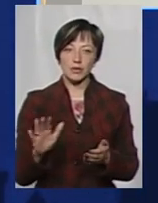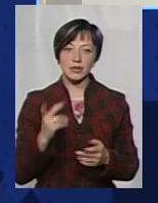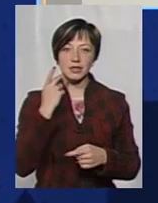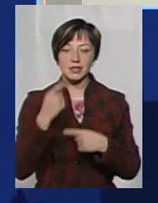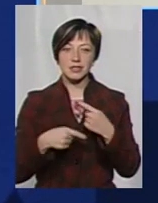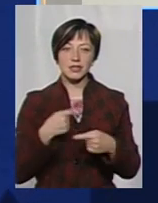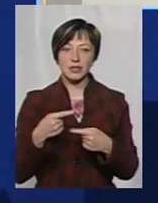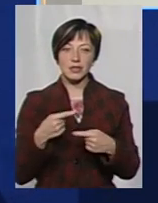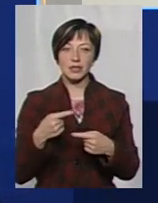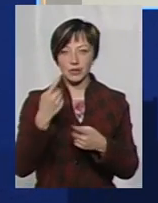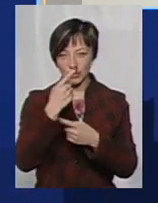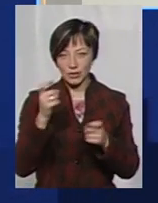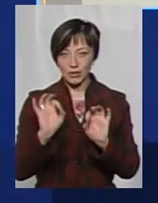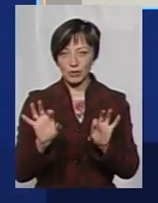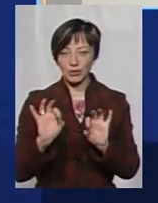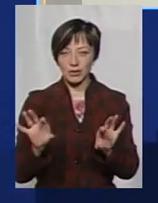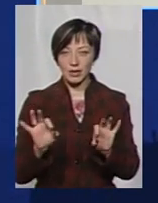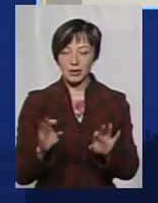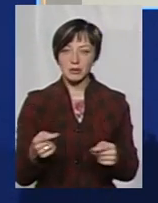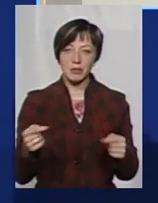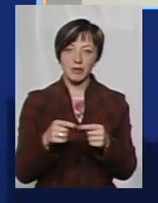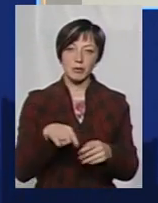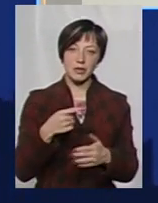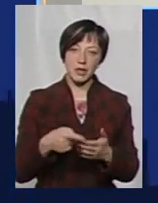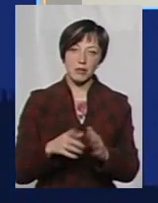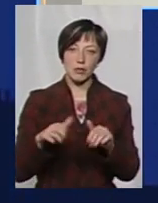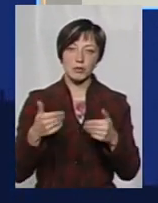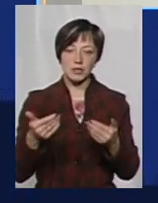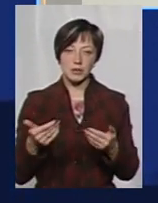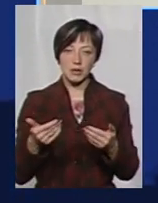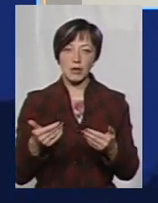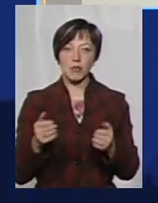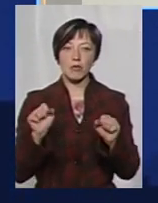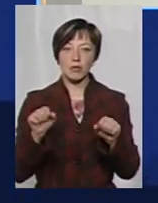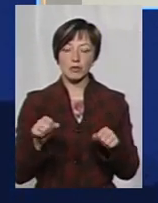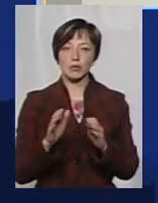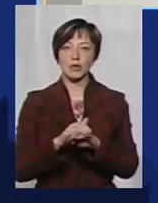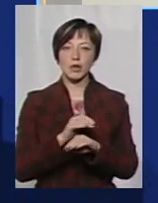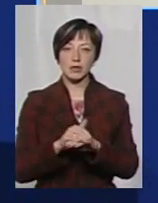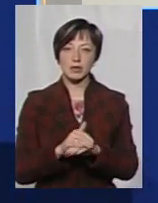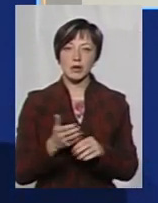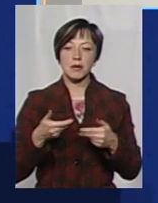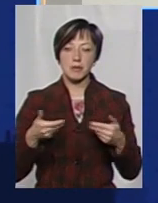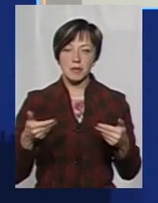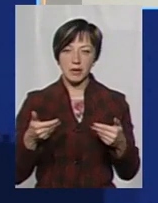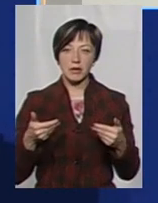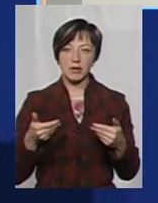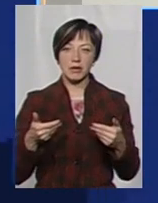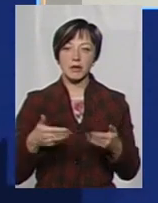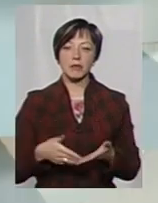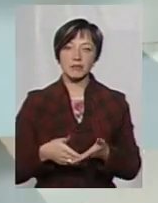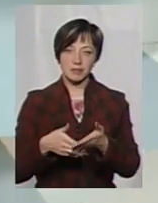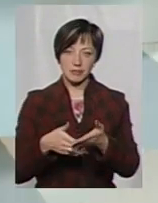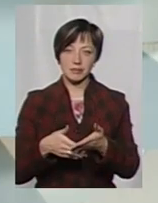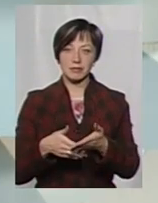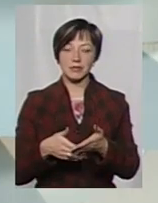завжди виходить достукатись до них з певними питаннями або пропозиціями, тому, будь ласка, ми станемо вам у